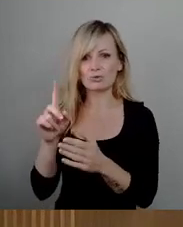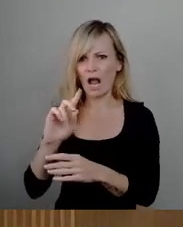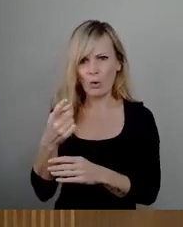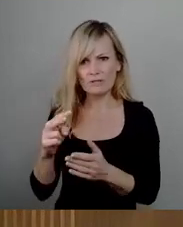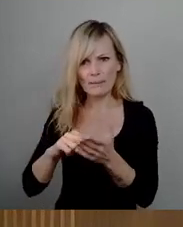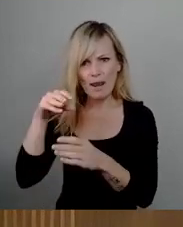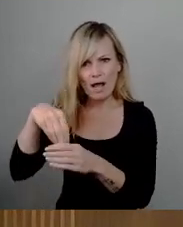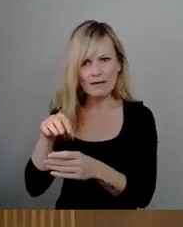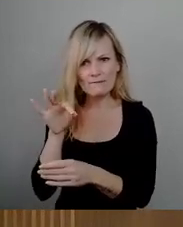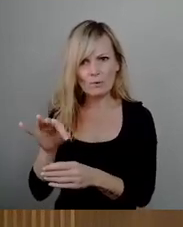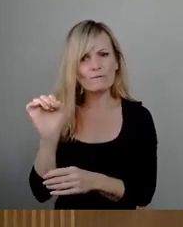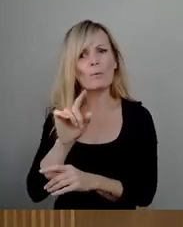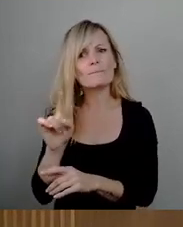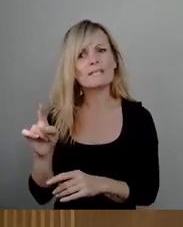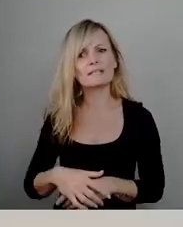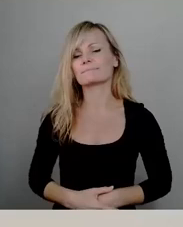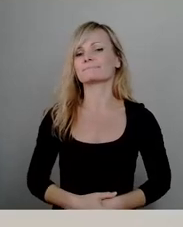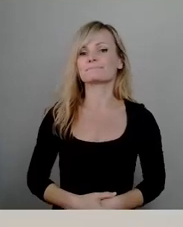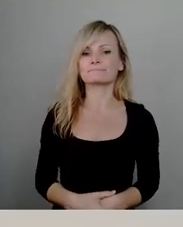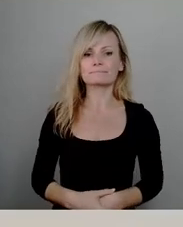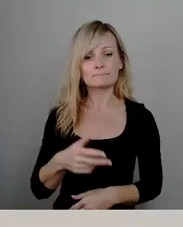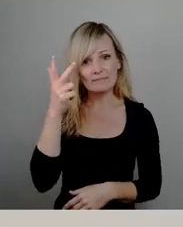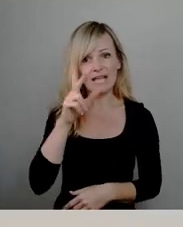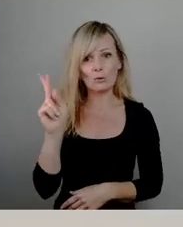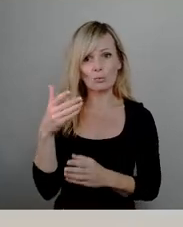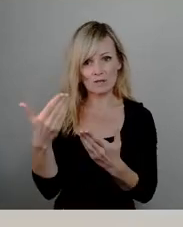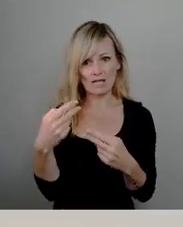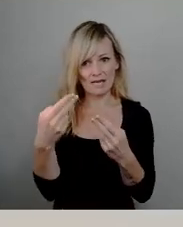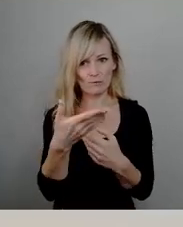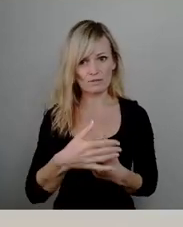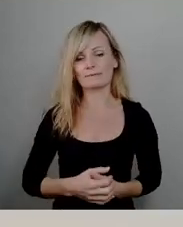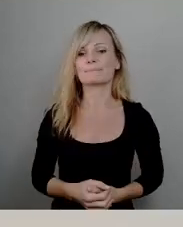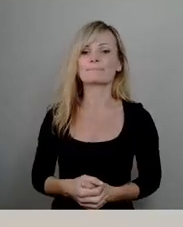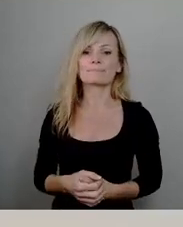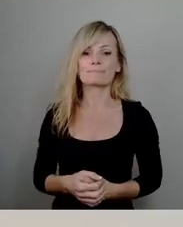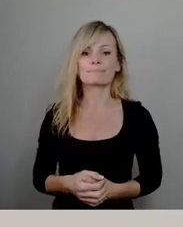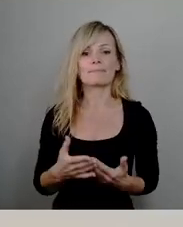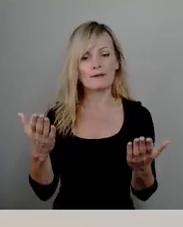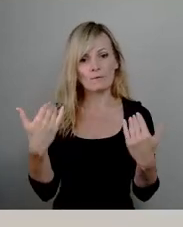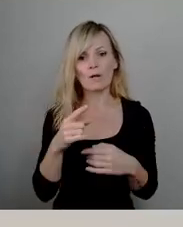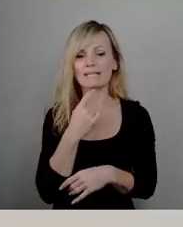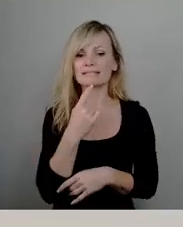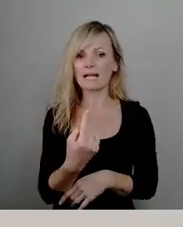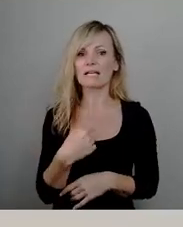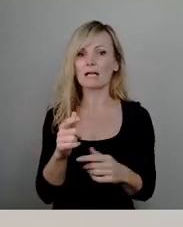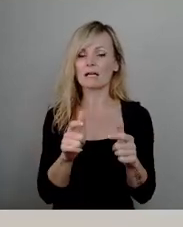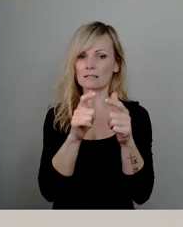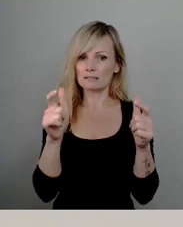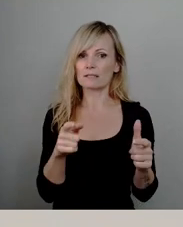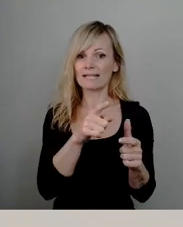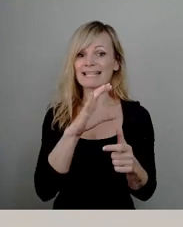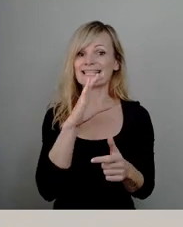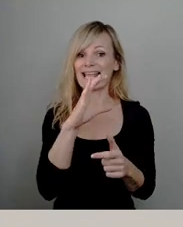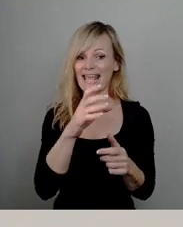hier übernimmt Kollege Kühn die Beantwortung. Also zunächst einmal zu sagen, dass der Brückenzug C nicht der schlechteste